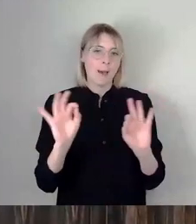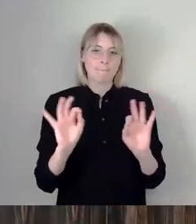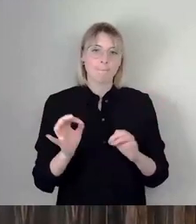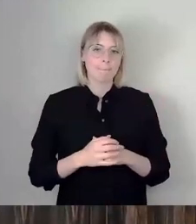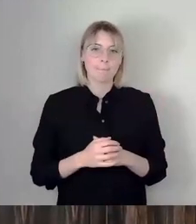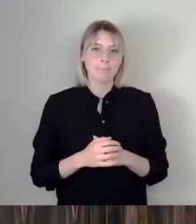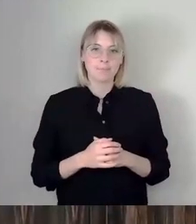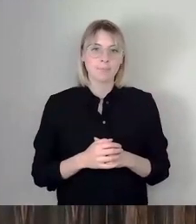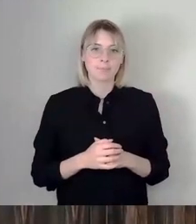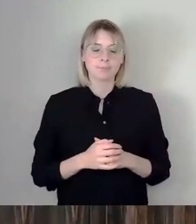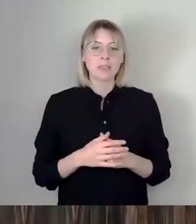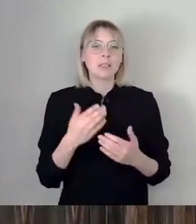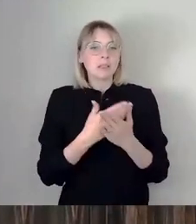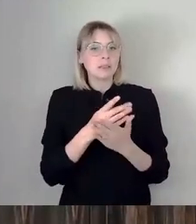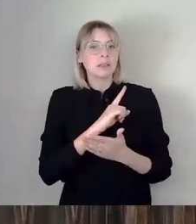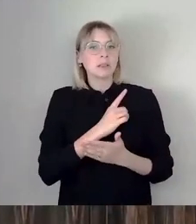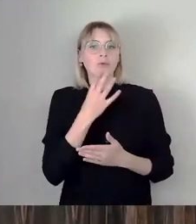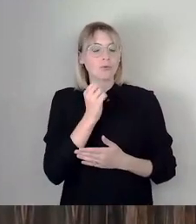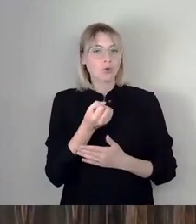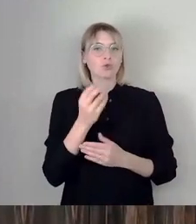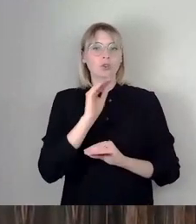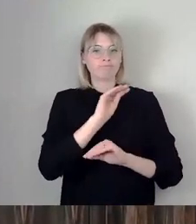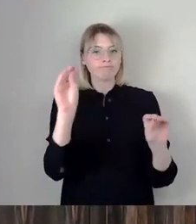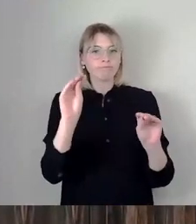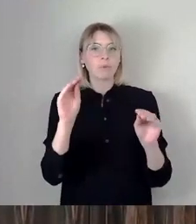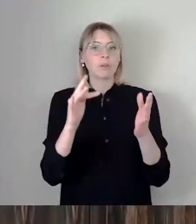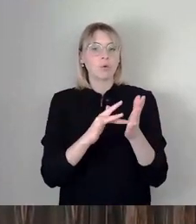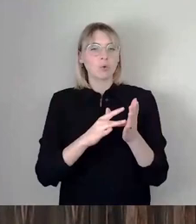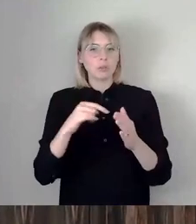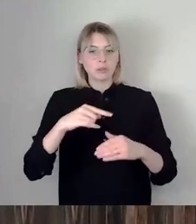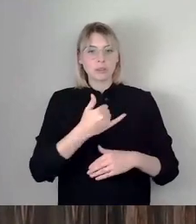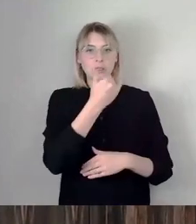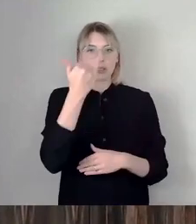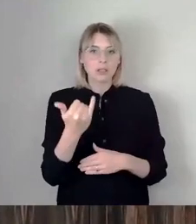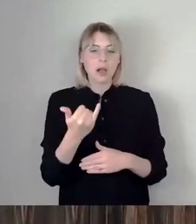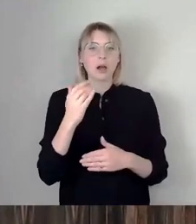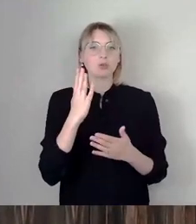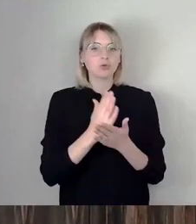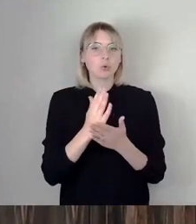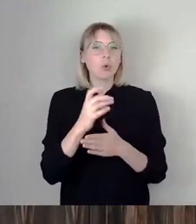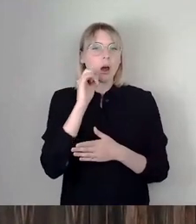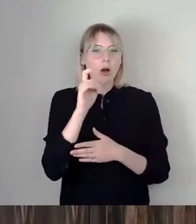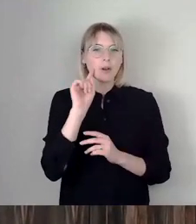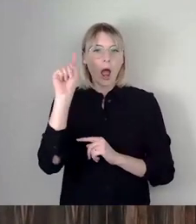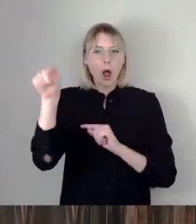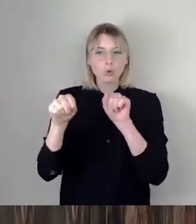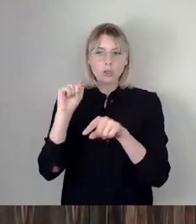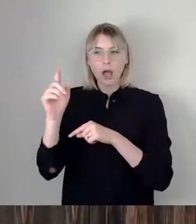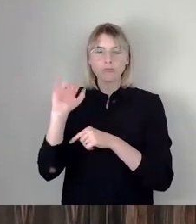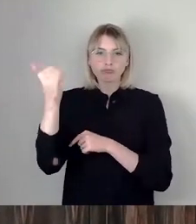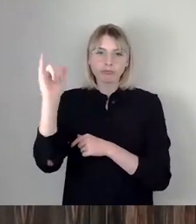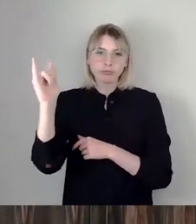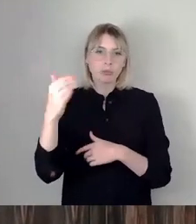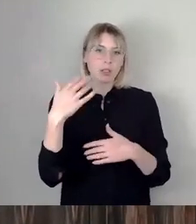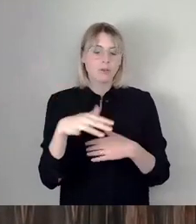mich hier zu melden, weil ich dieses Jahr doch einiger Male im Ausland unterwegs gewesen bin und dort sowas nicht